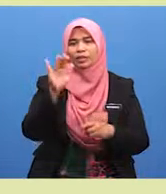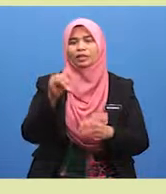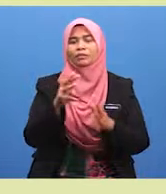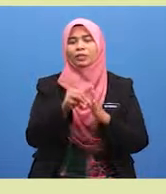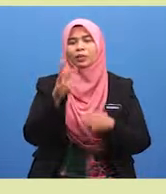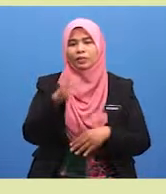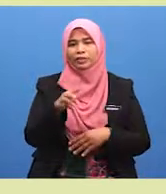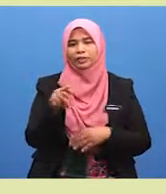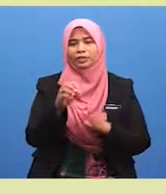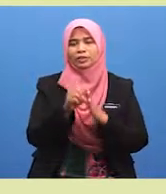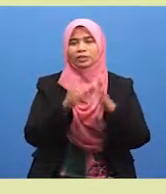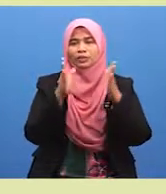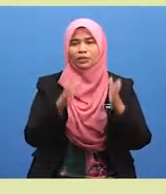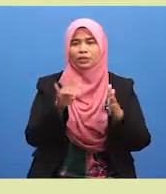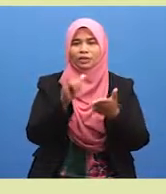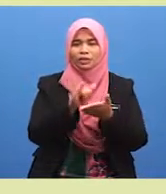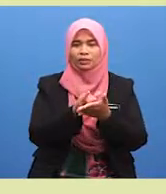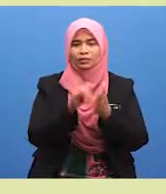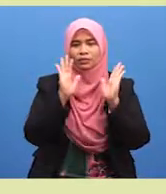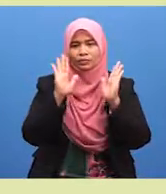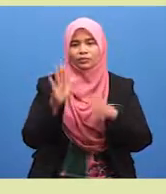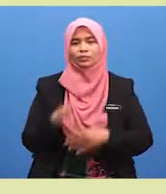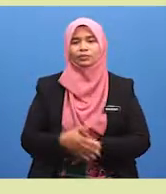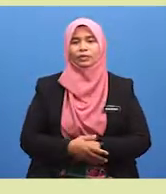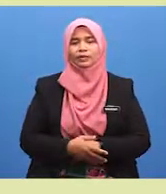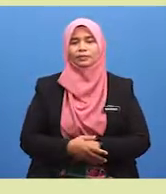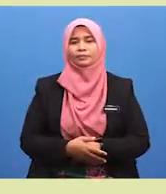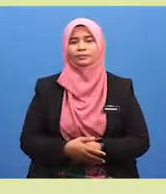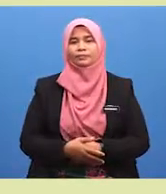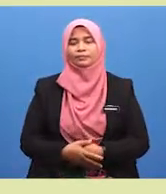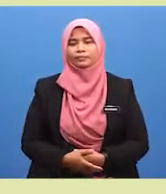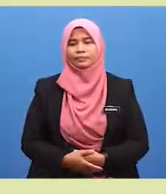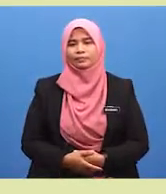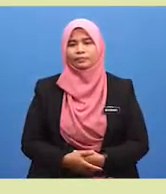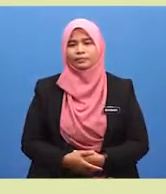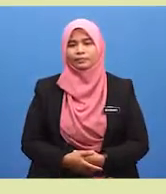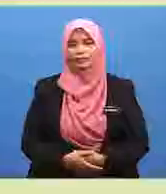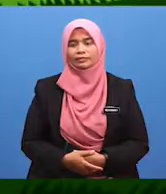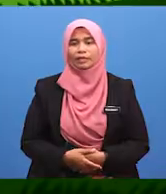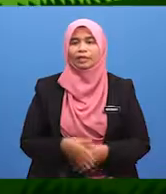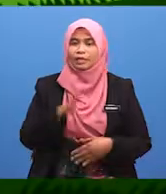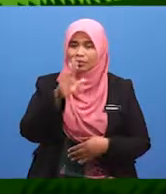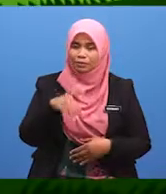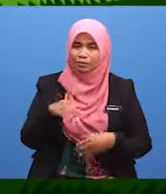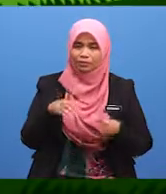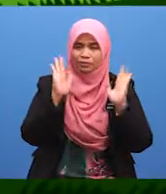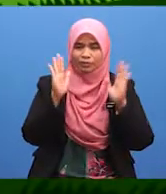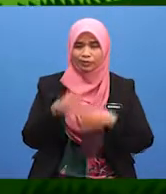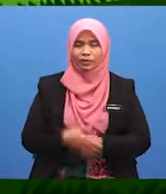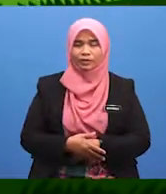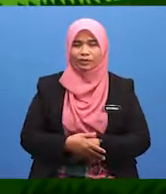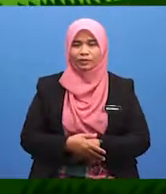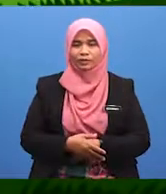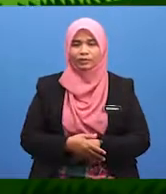yang mewajibkan seseorang itu solat. Sebelum